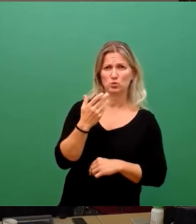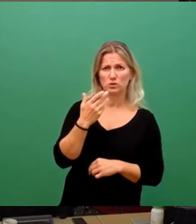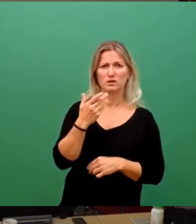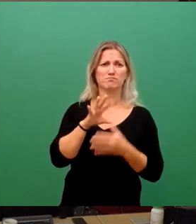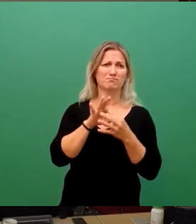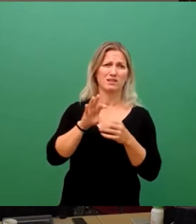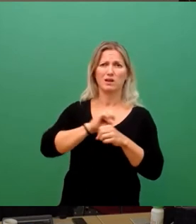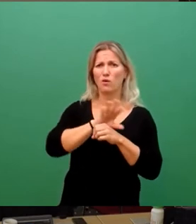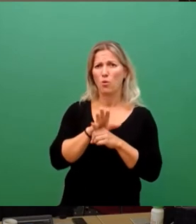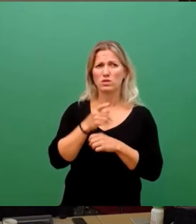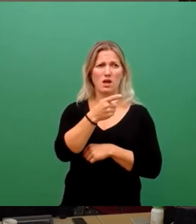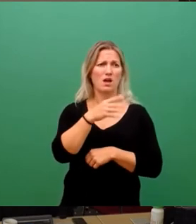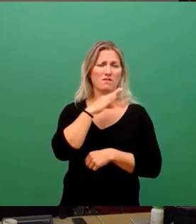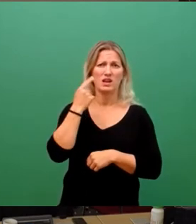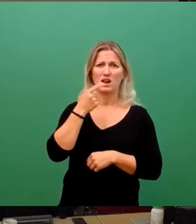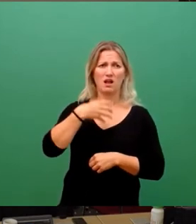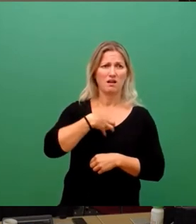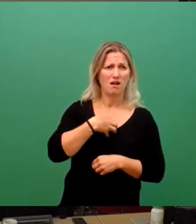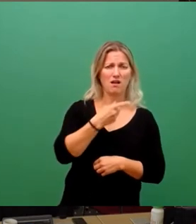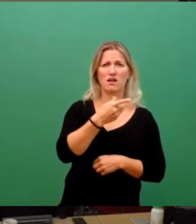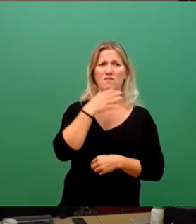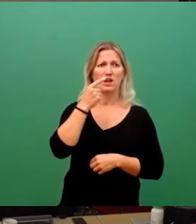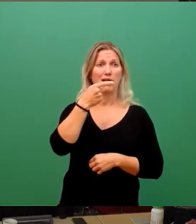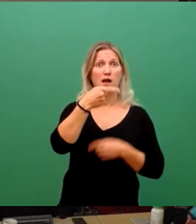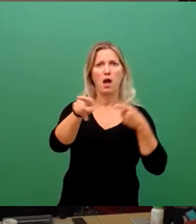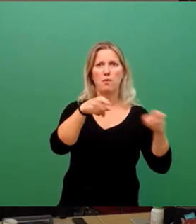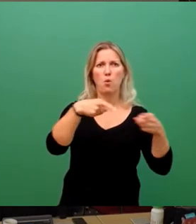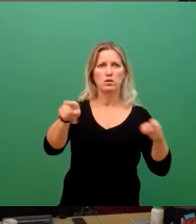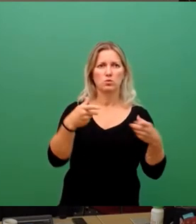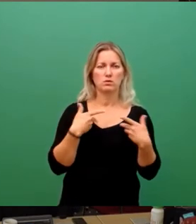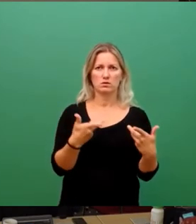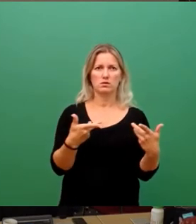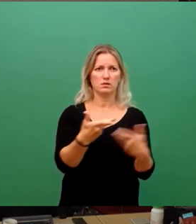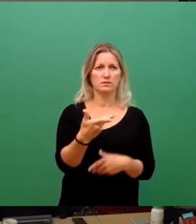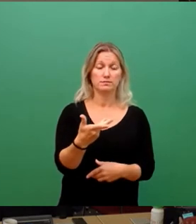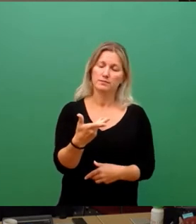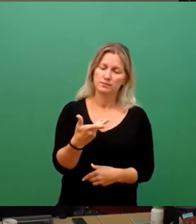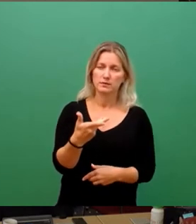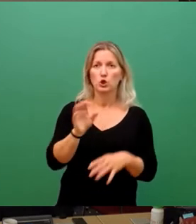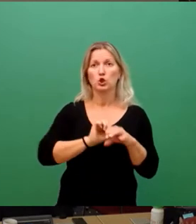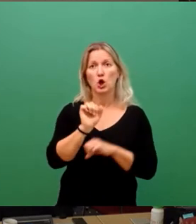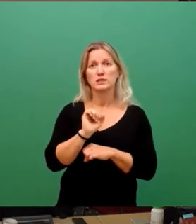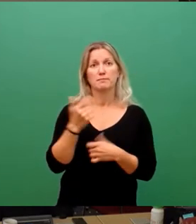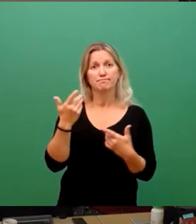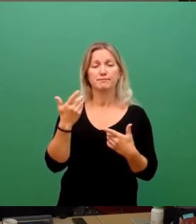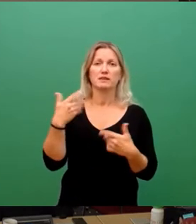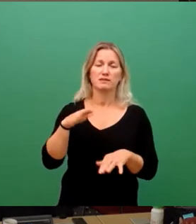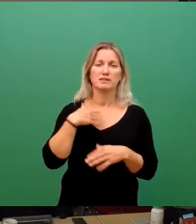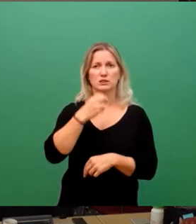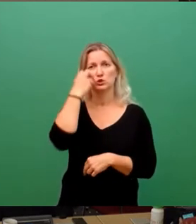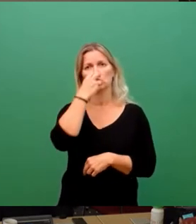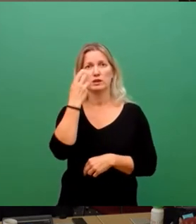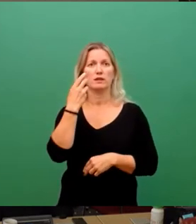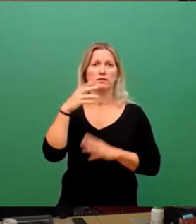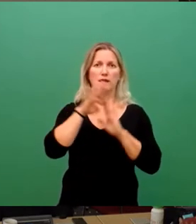Krankenständen und Abordnungen zu kämpfen hatten. Nichtsdestotrotz, insbesondere die Suche nach einem Termin im digitalen Portal